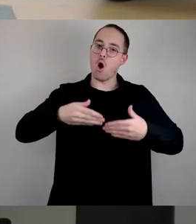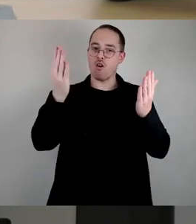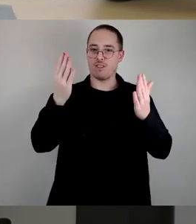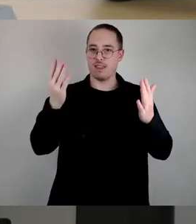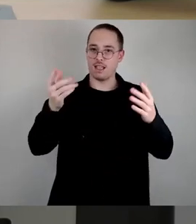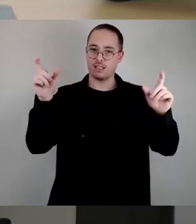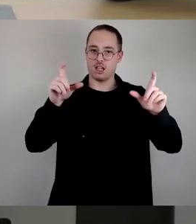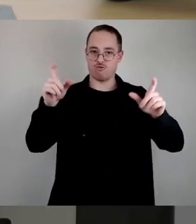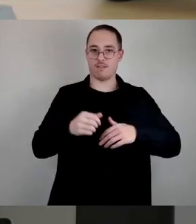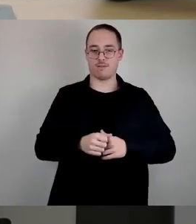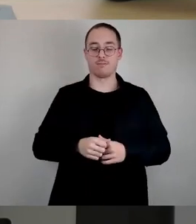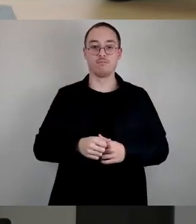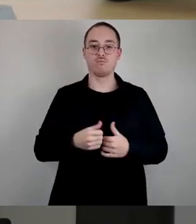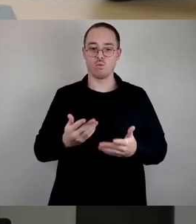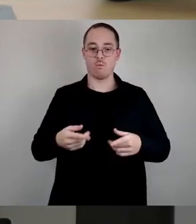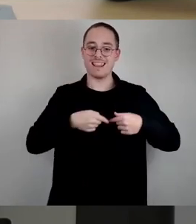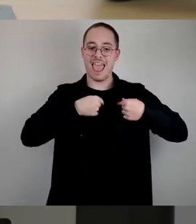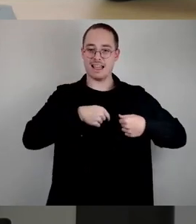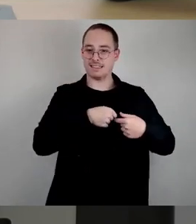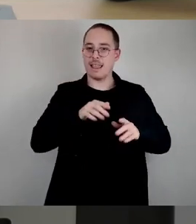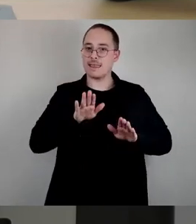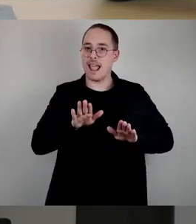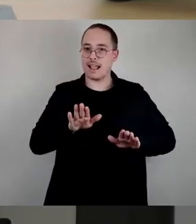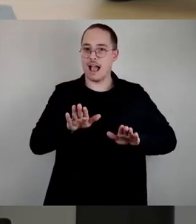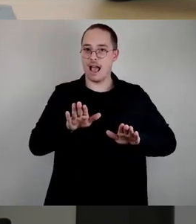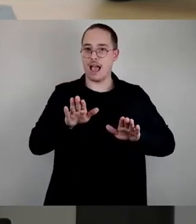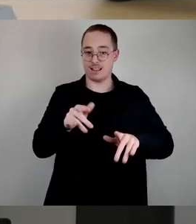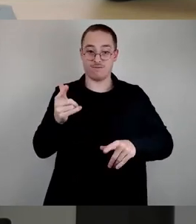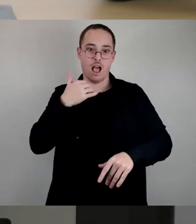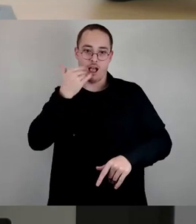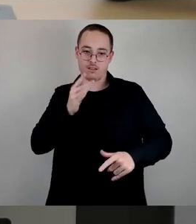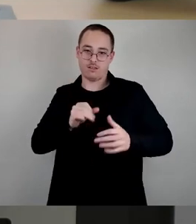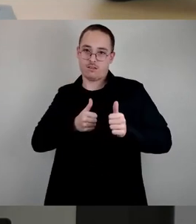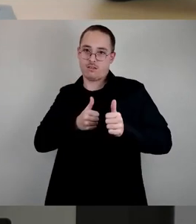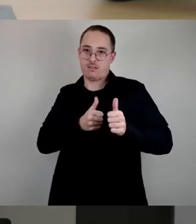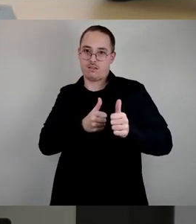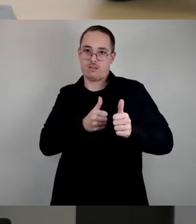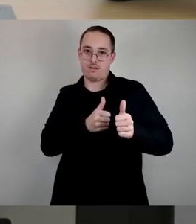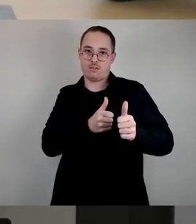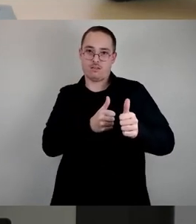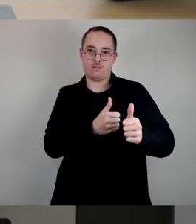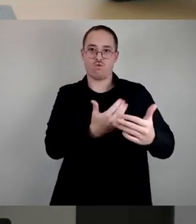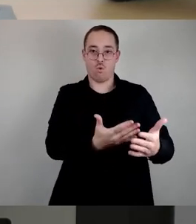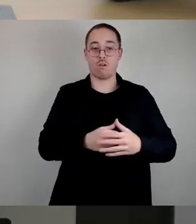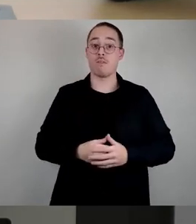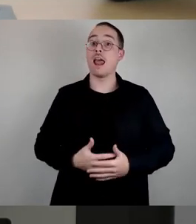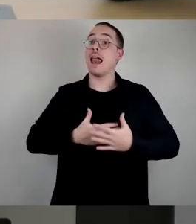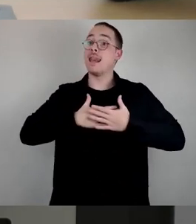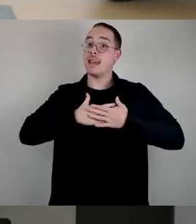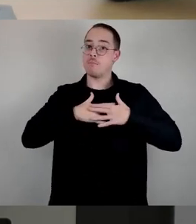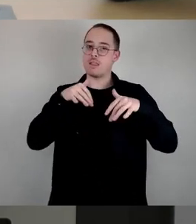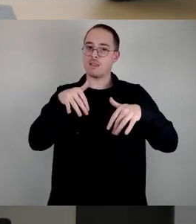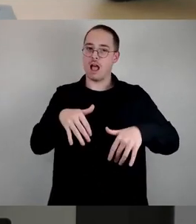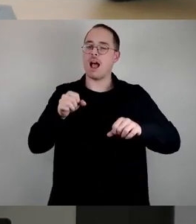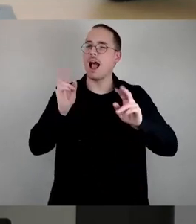Trägheit des Herzens. Er ist billig und bequem. Die Liebe ist immer ein Wagnis, aber nur im Wagen wird